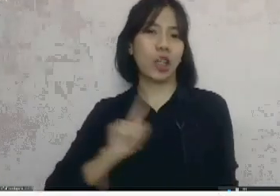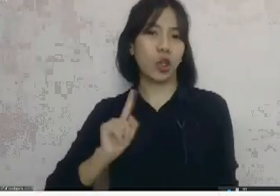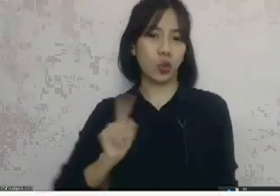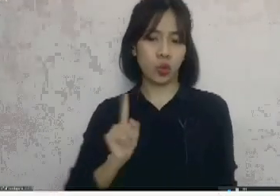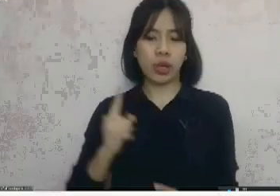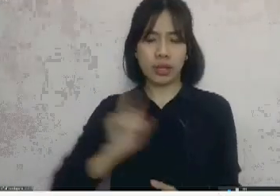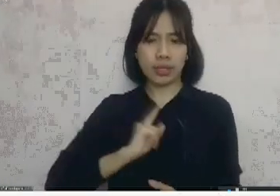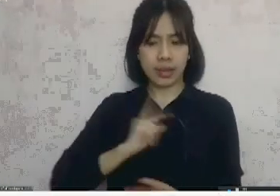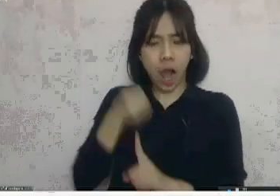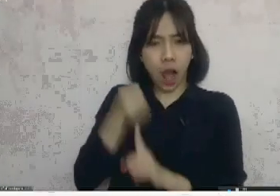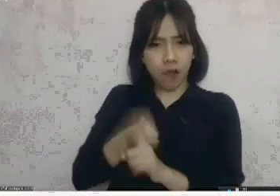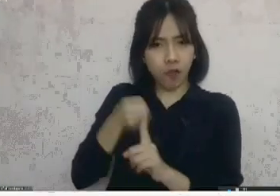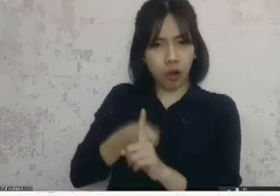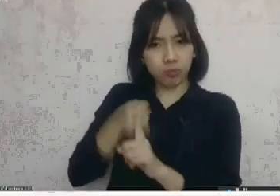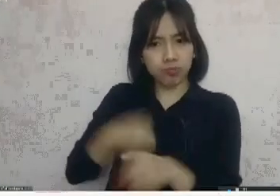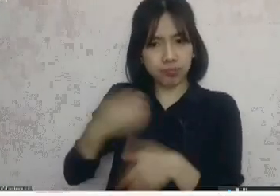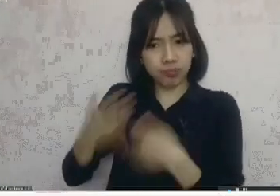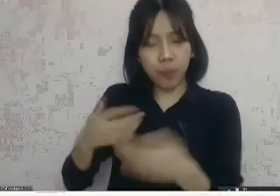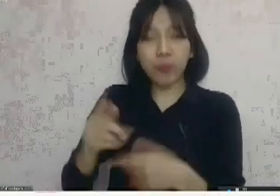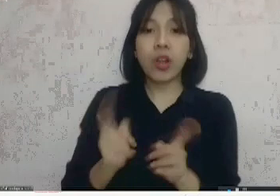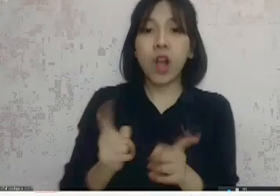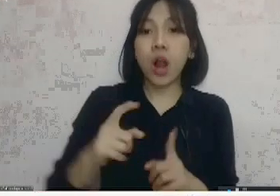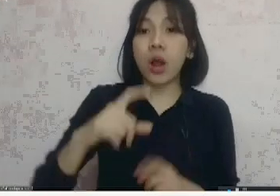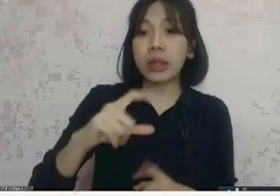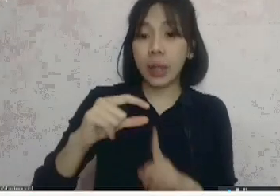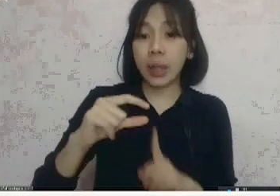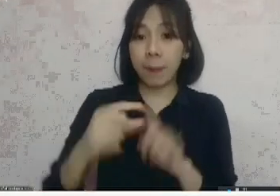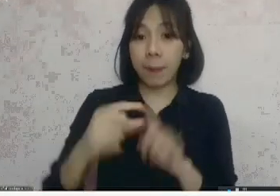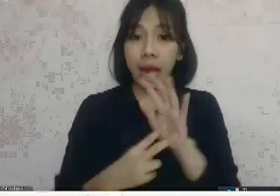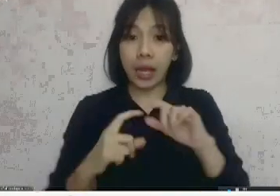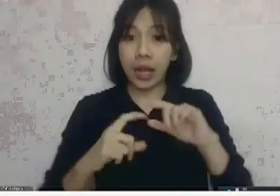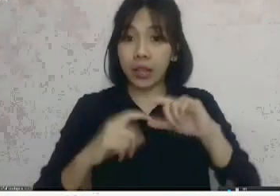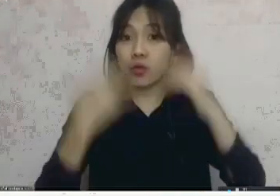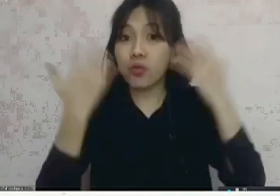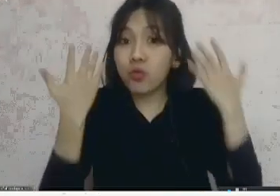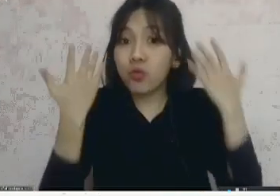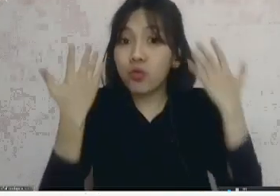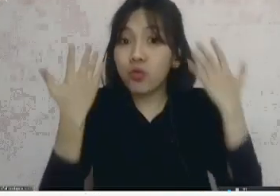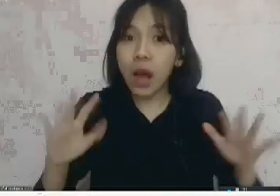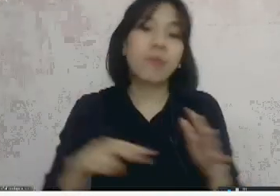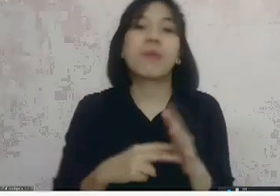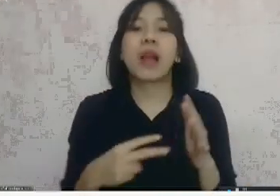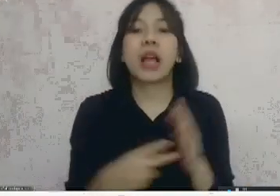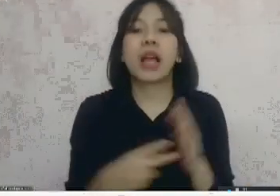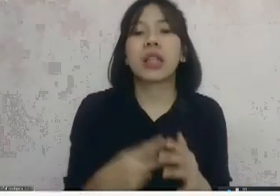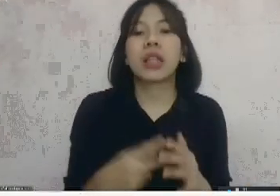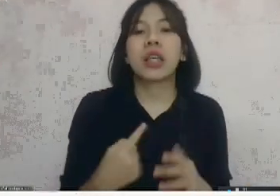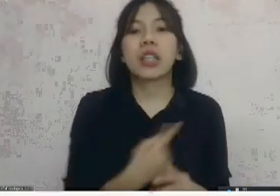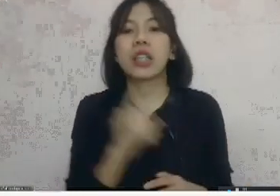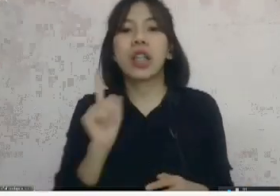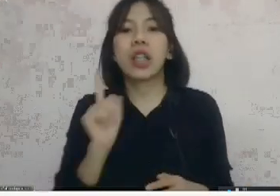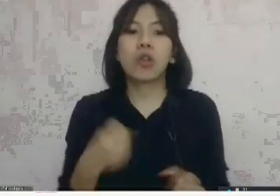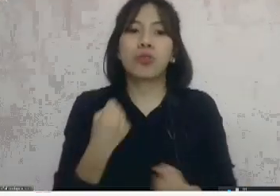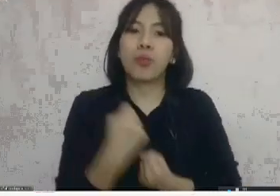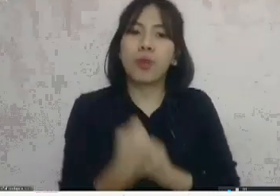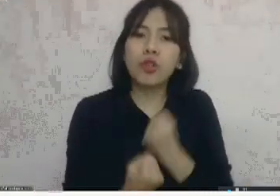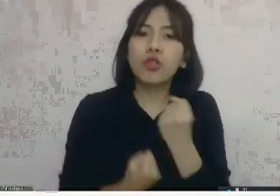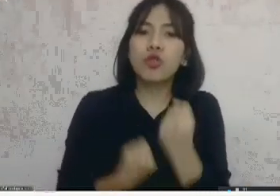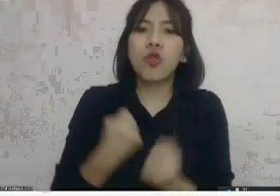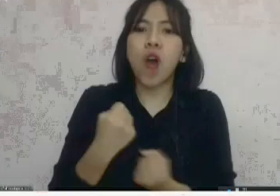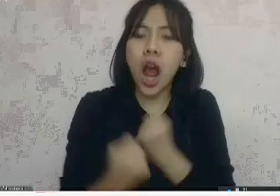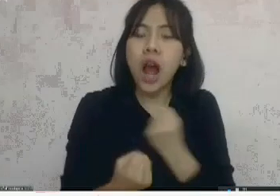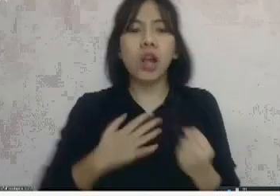sudah menjadi PNS CPNS ya kita sudah bukan lagi orang yang sebetulnya harus diperjuangkan gitu